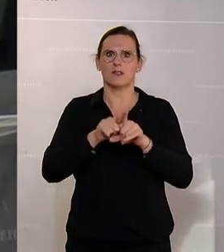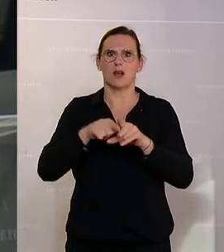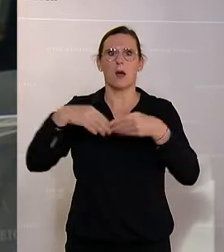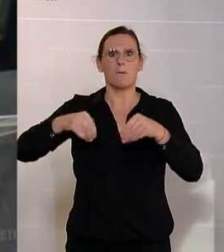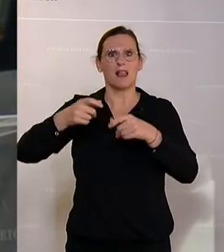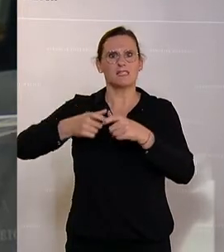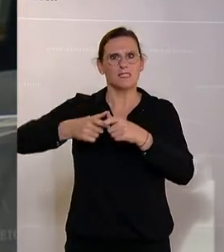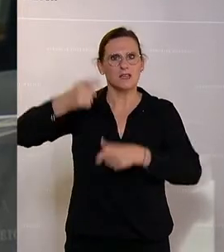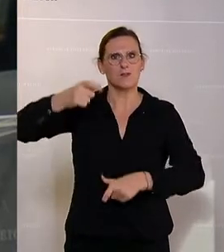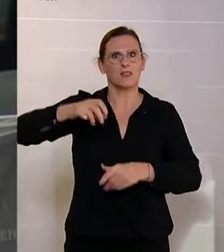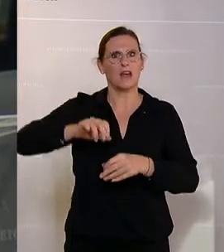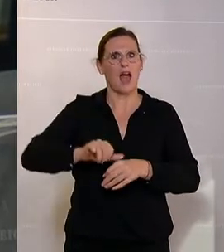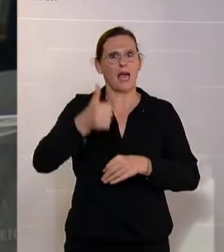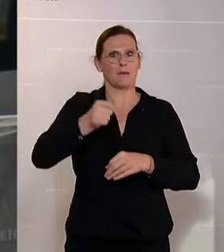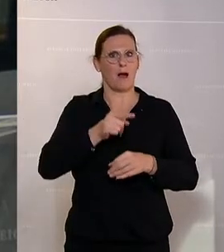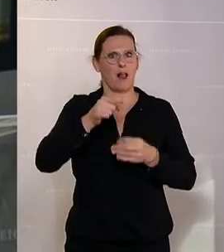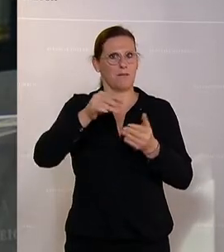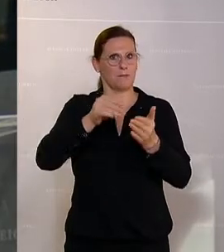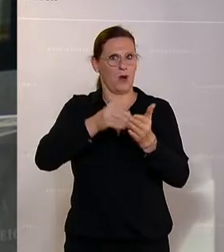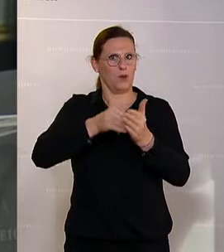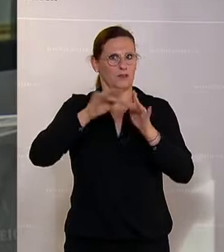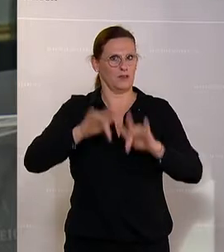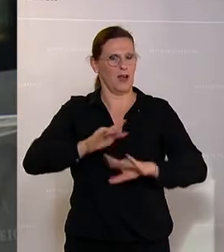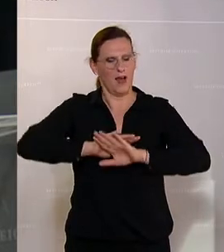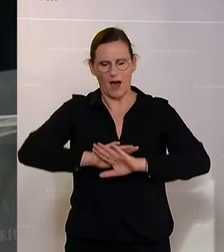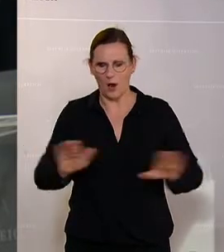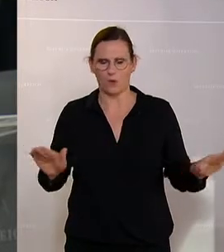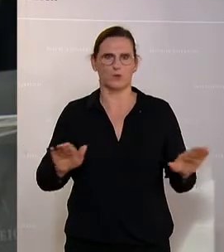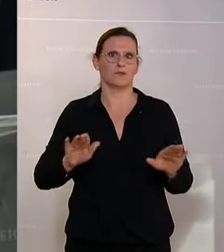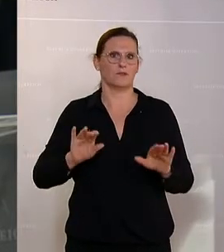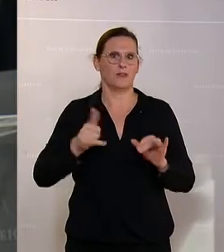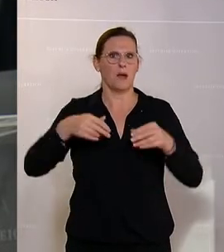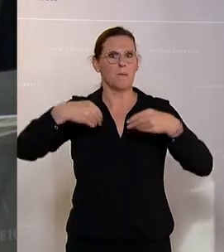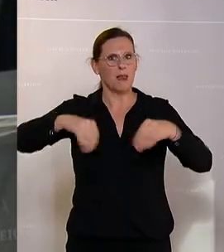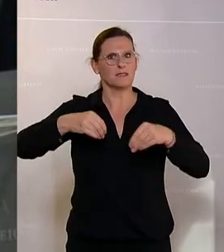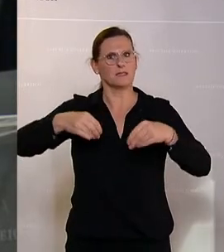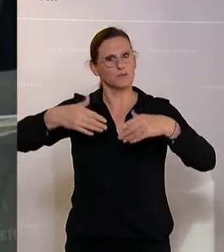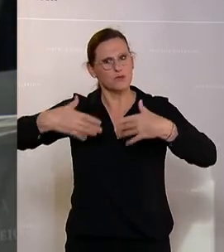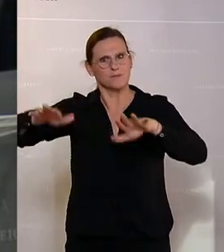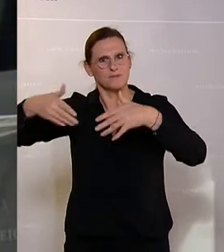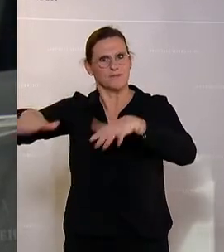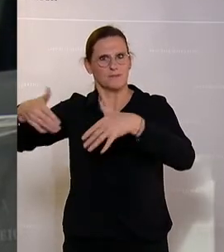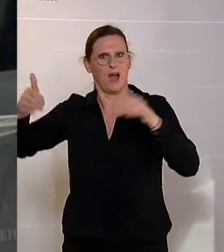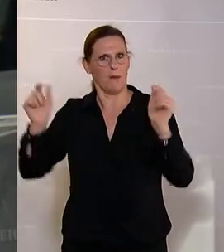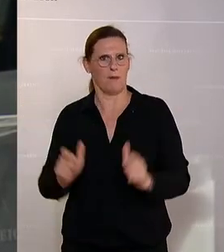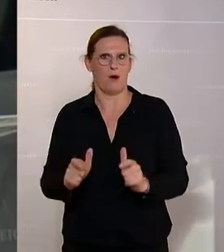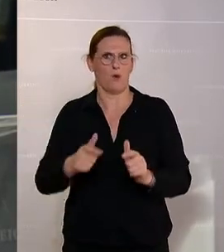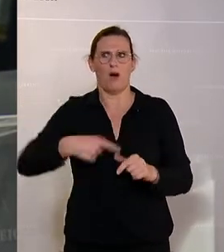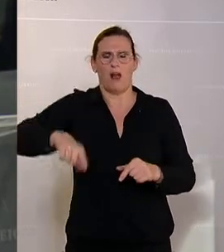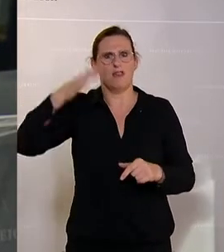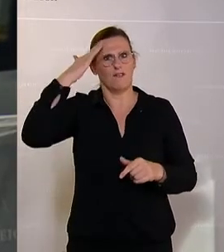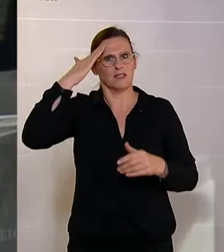-Richtlinie in der EU um, um endlich auch dieses Einweg-Plastik loszuwerden. Denn das, das wissen wir,